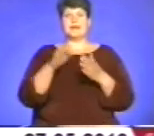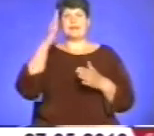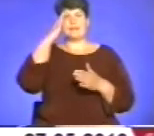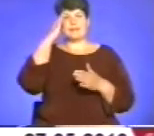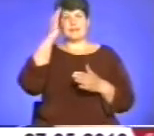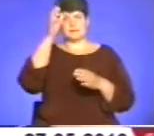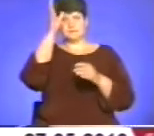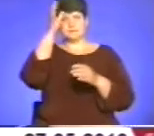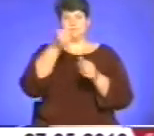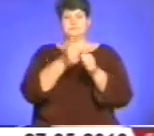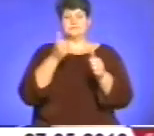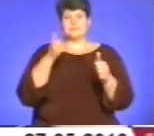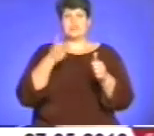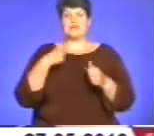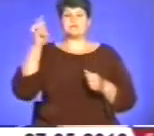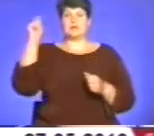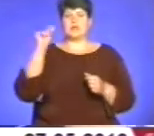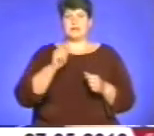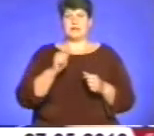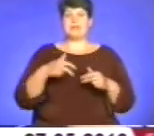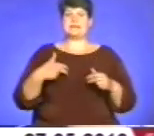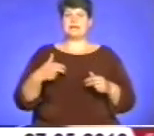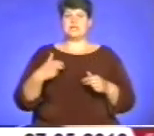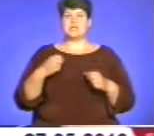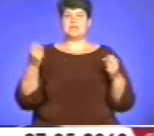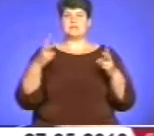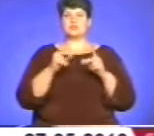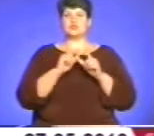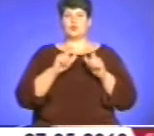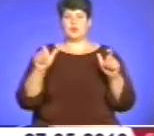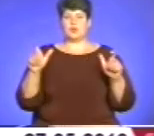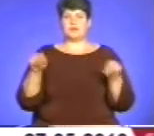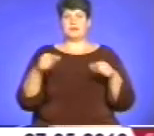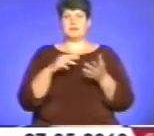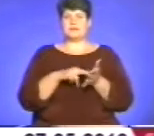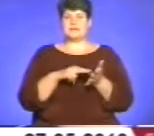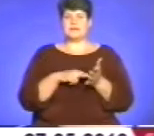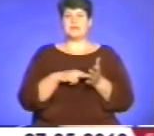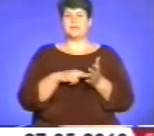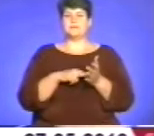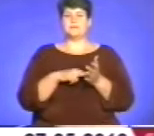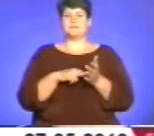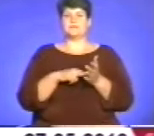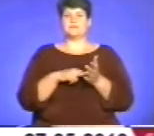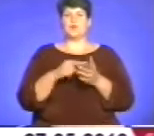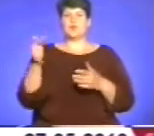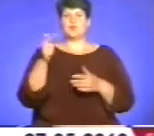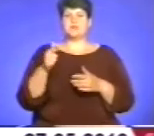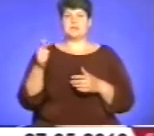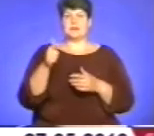У нас приїхали Заліщицька спецшкола, реабілітаційна спецшкола-інтернат, Гусят,